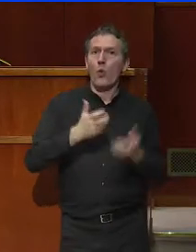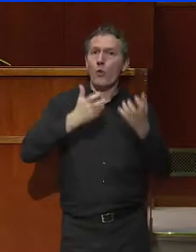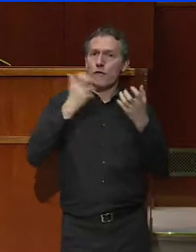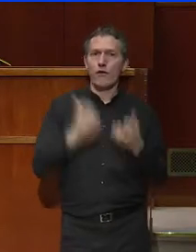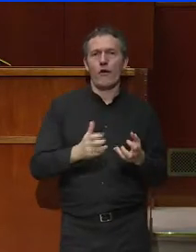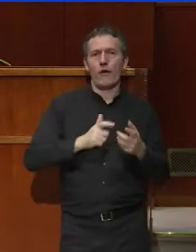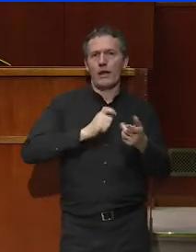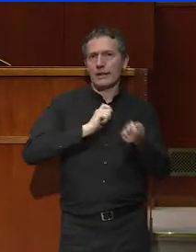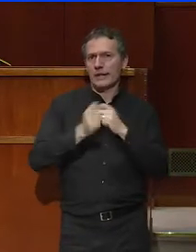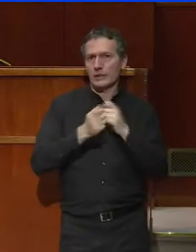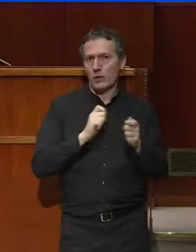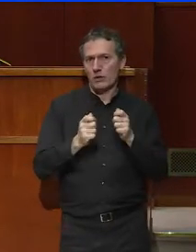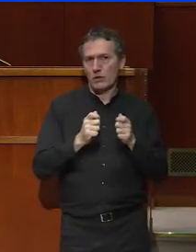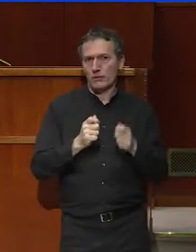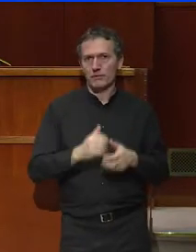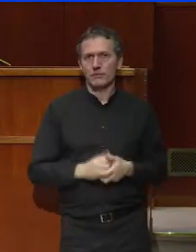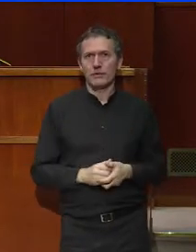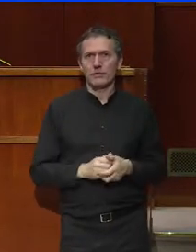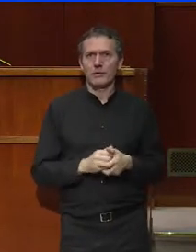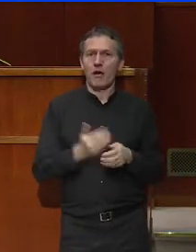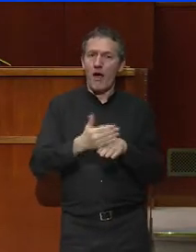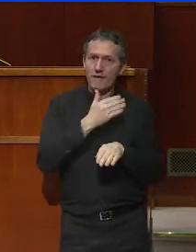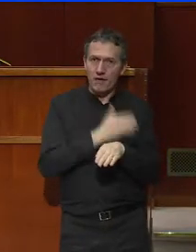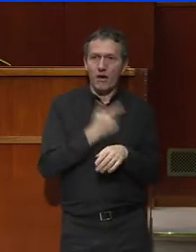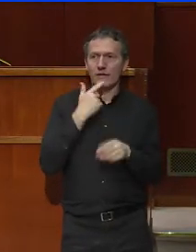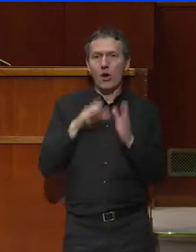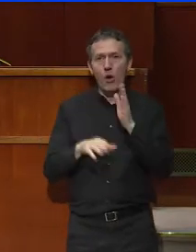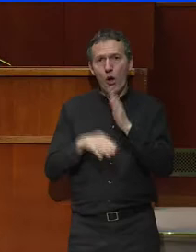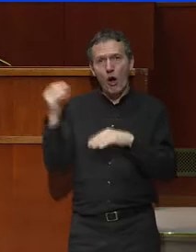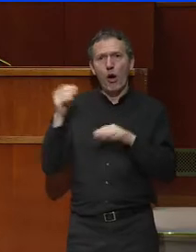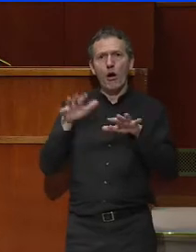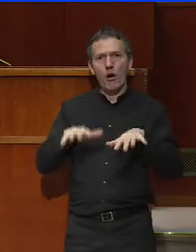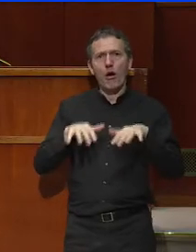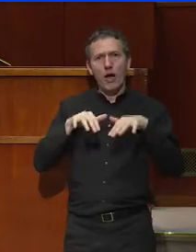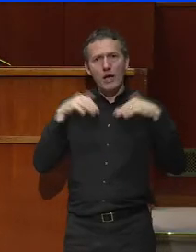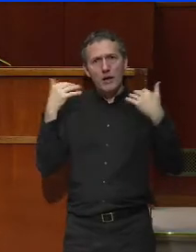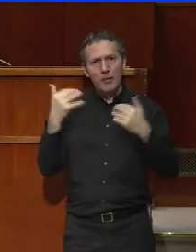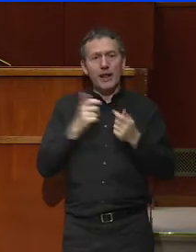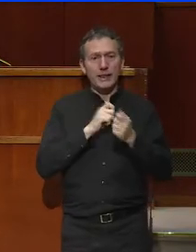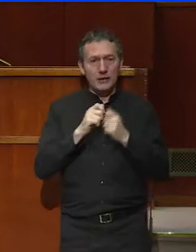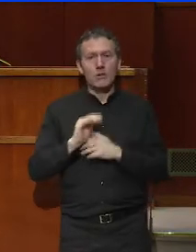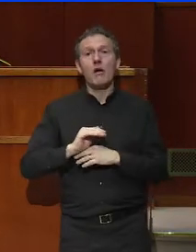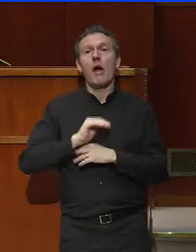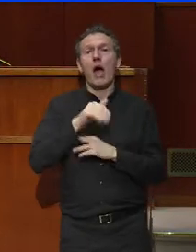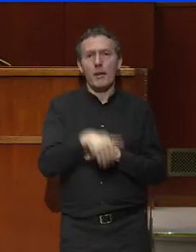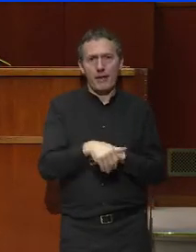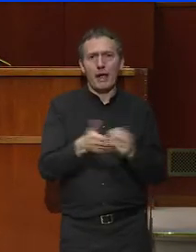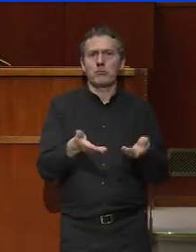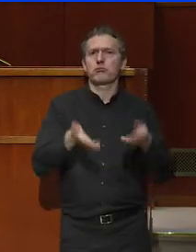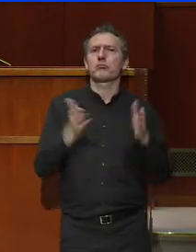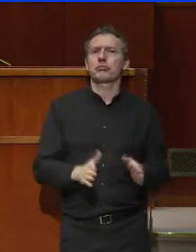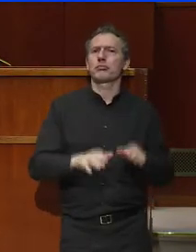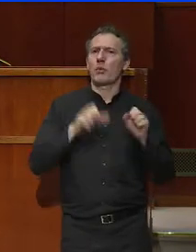avant le cas échéant hors des assemblées pour pouvoir ensuite délibérer